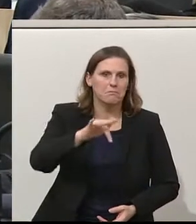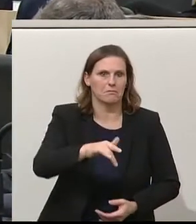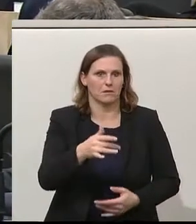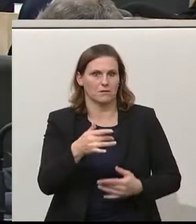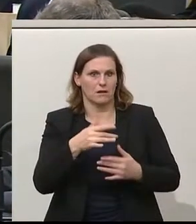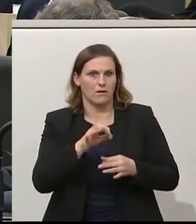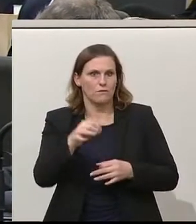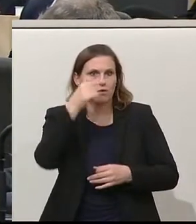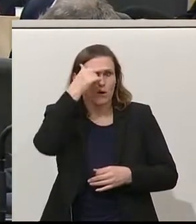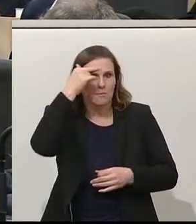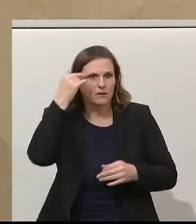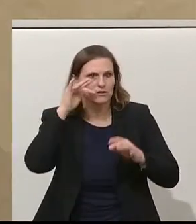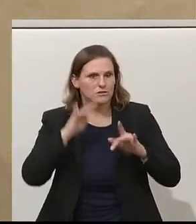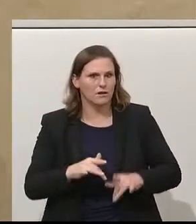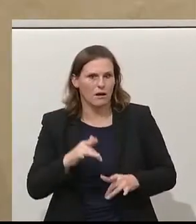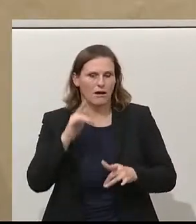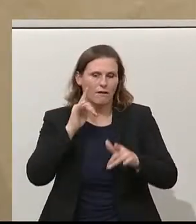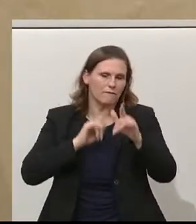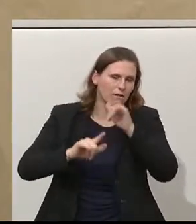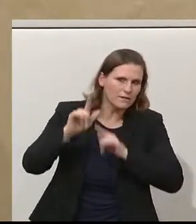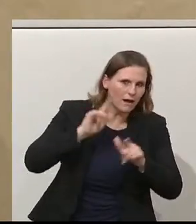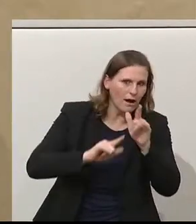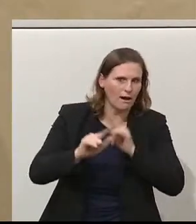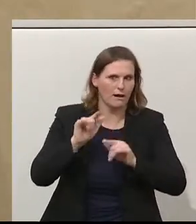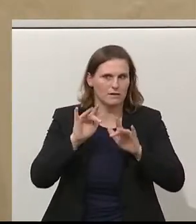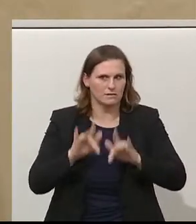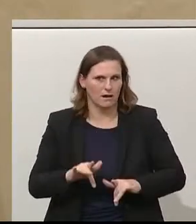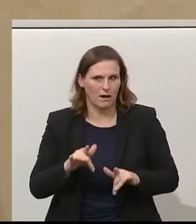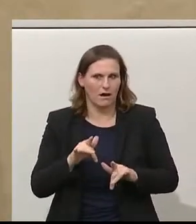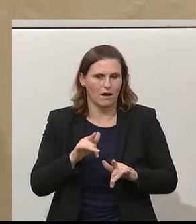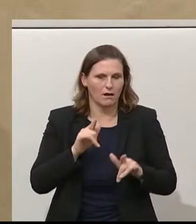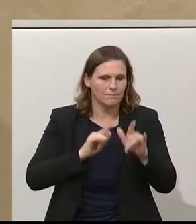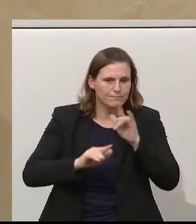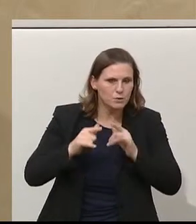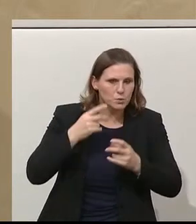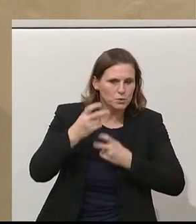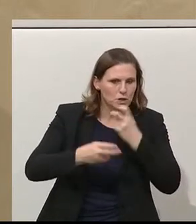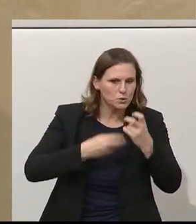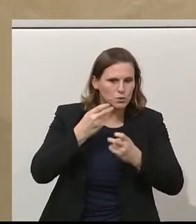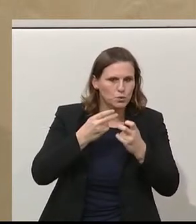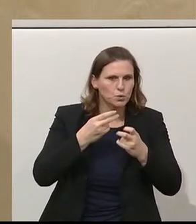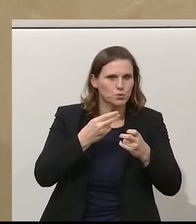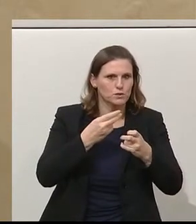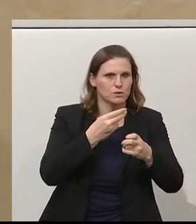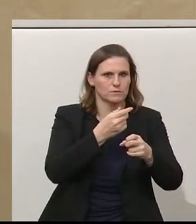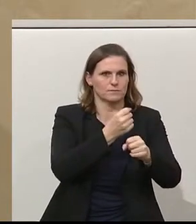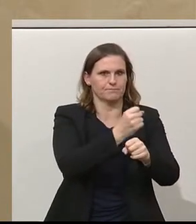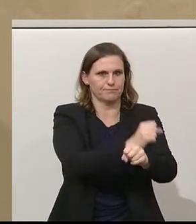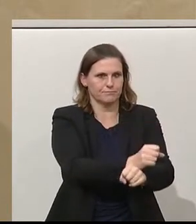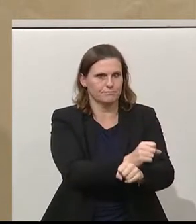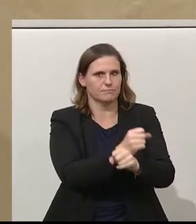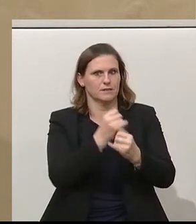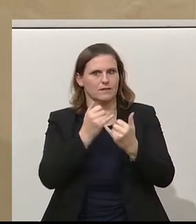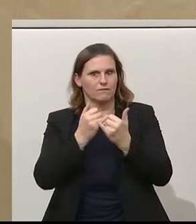für Menschen, gegen die ein Verdacht besteht, die Untersuchungshaft. Wir haben für Menschen, die etwas